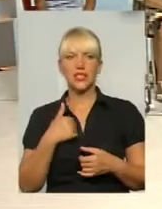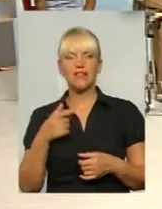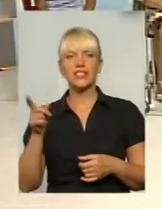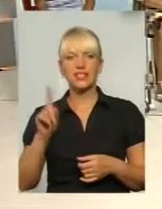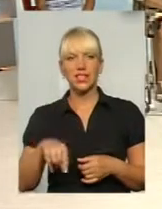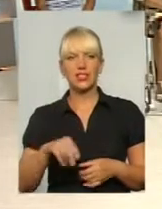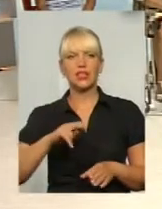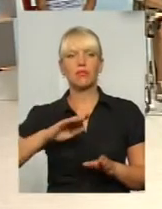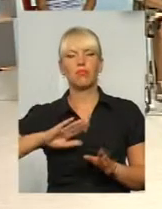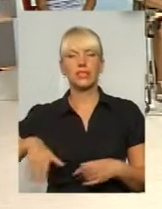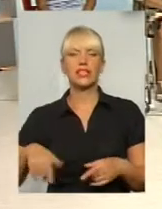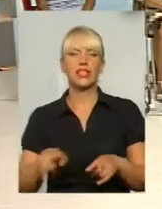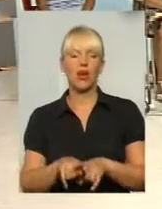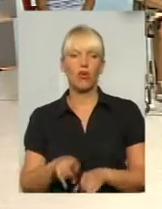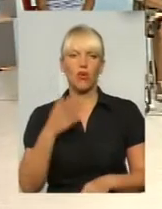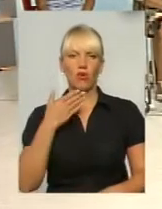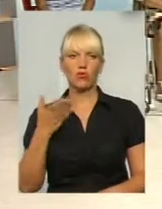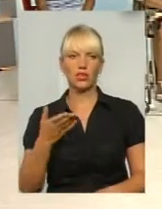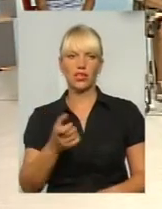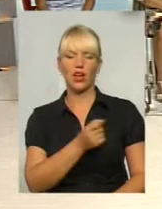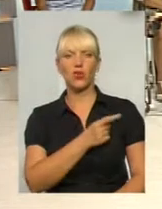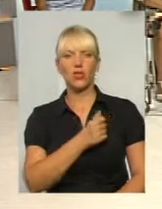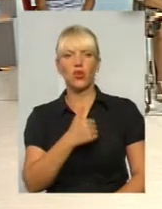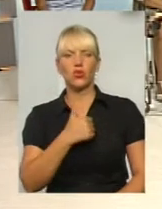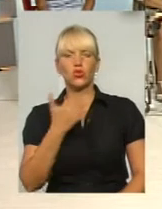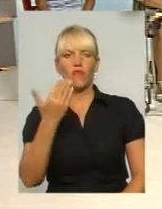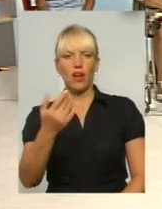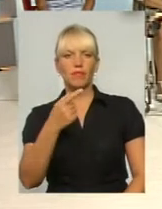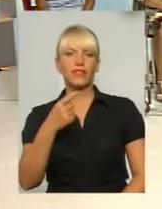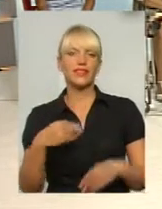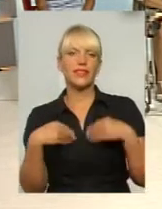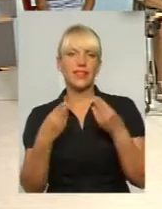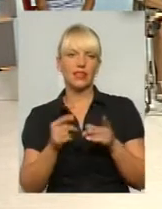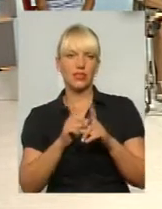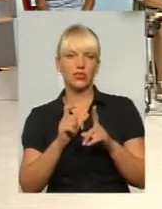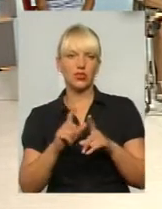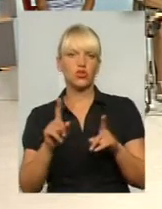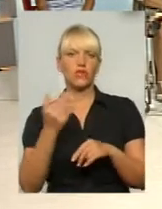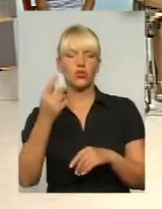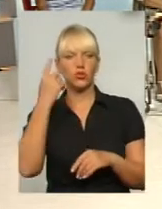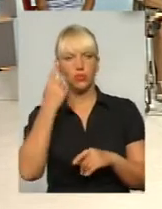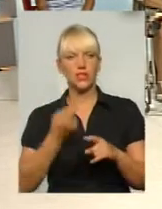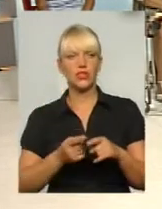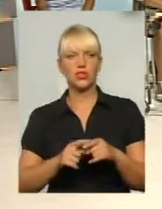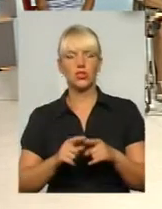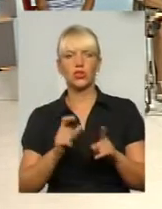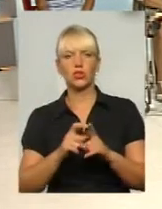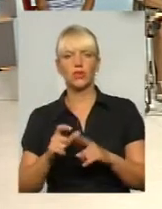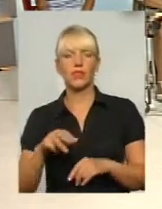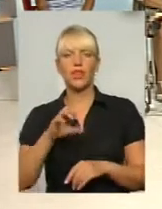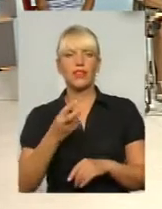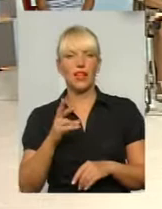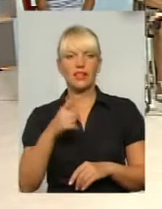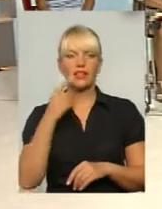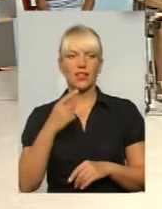після такого коментаря одесетів, я хочу дати вам слово, просто висловити. Що ви з цього приводу думаєте? Ну ви дивіться, от пані Тетяна